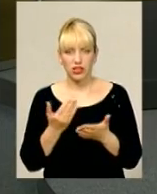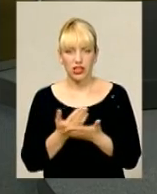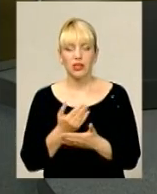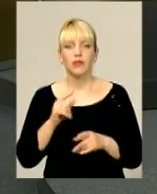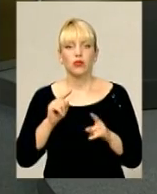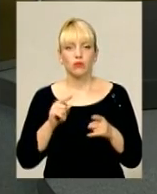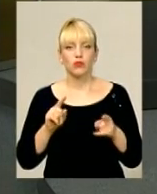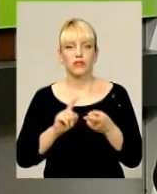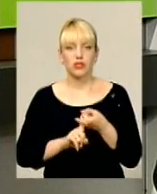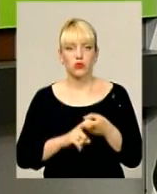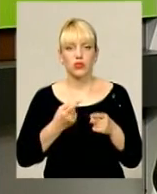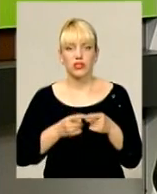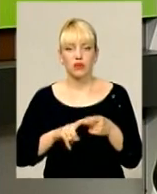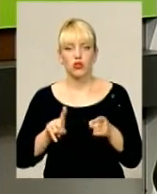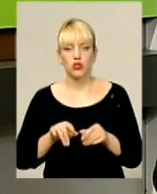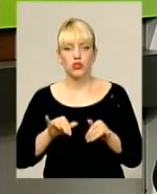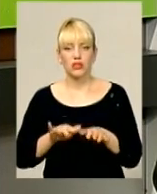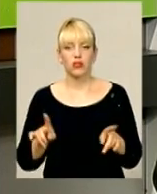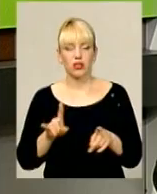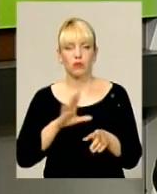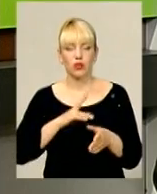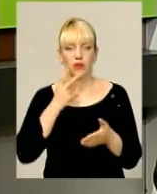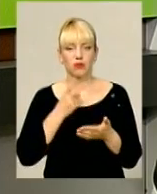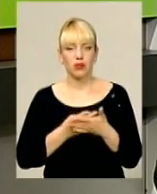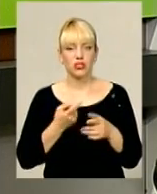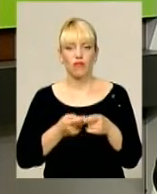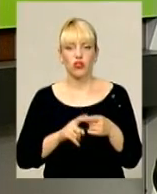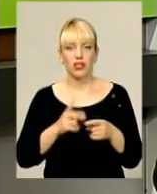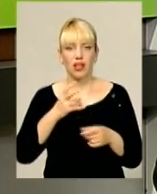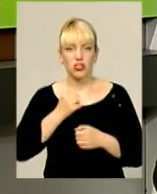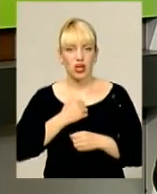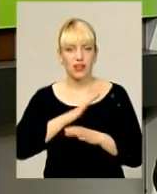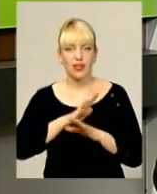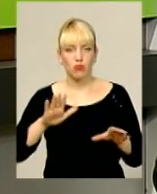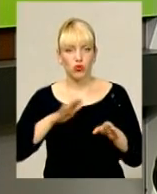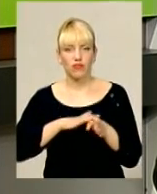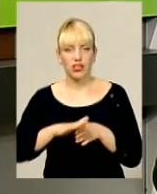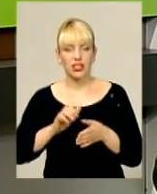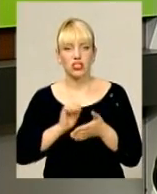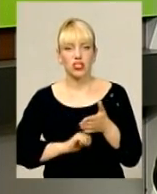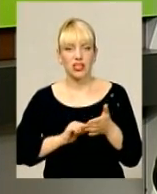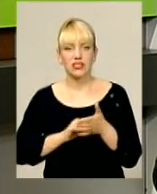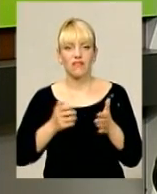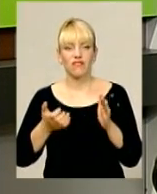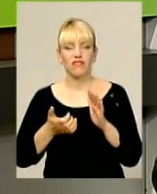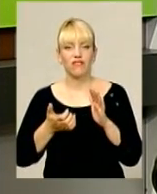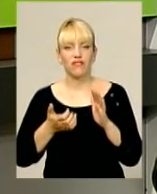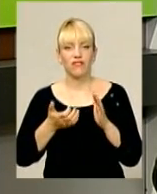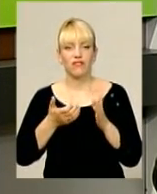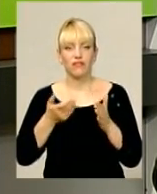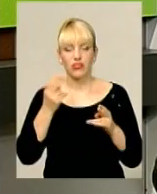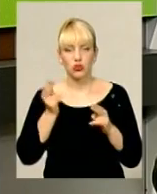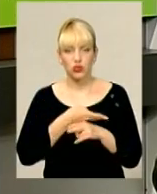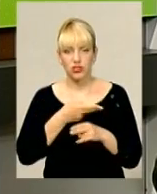ряд заходів, які були в неї передбачені, вони, на жаль, не були виконані через відсутність механізмів виконання цих